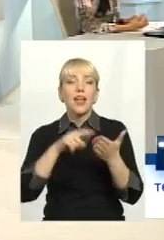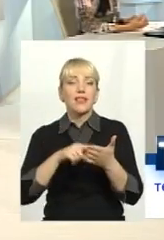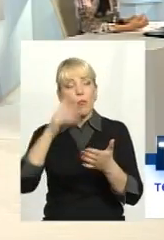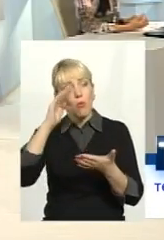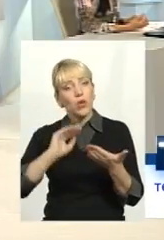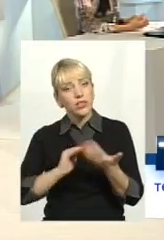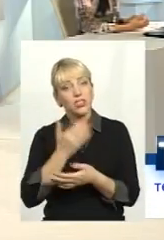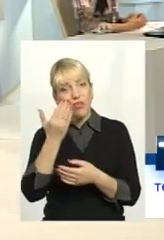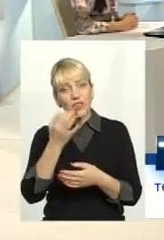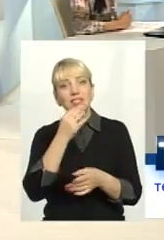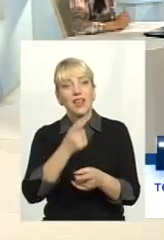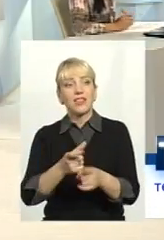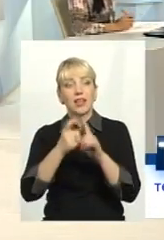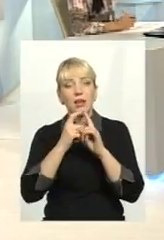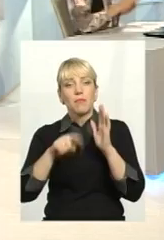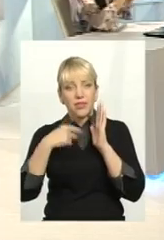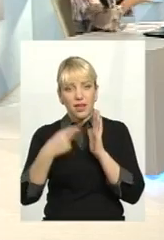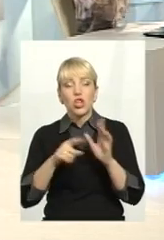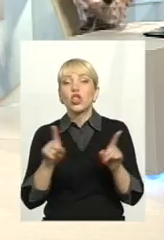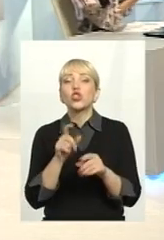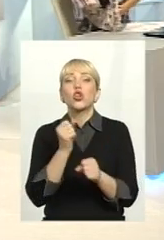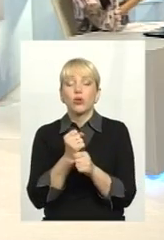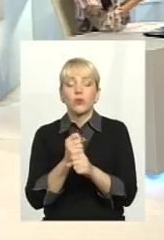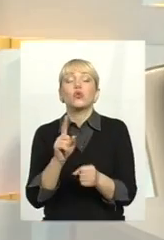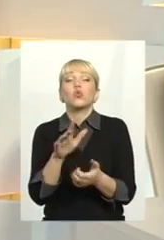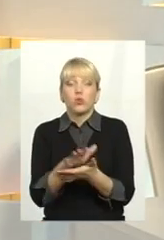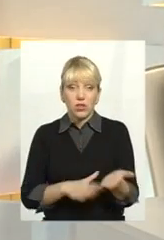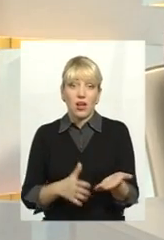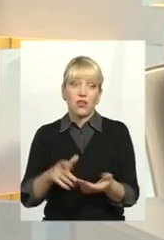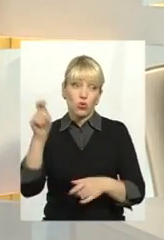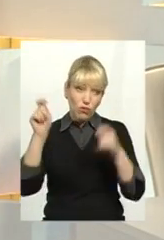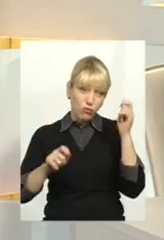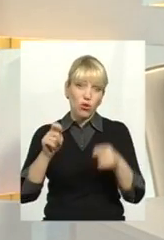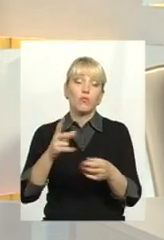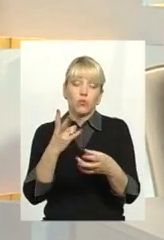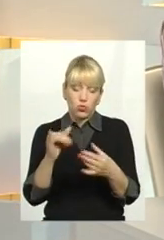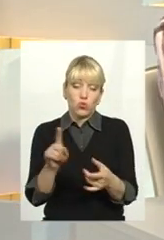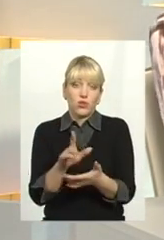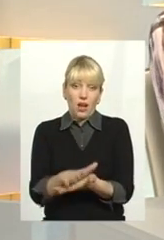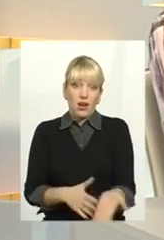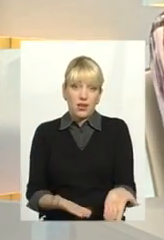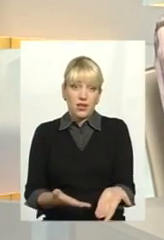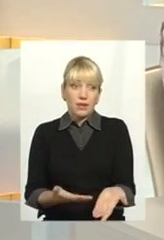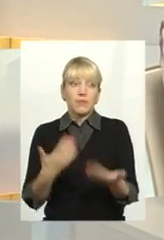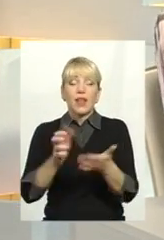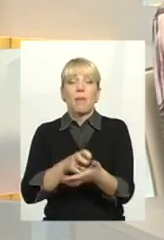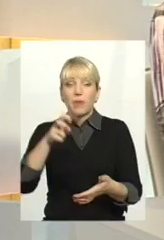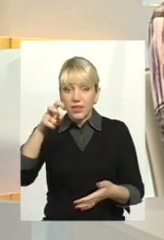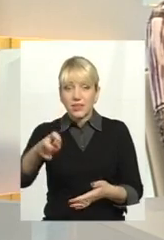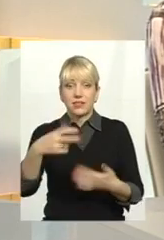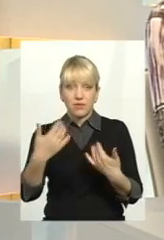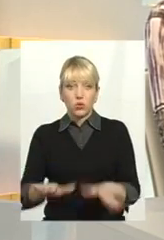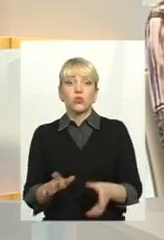розумієте? От ви задаєте питання, а що робити? Що далі? Провели форум? Я розумію одне. Направили лист. Мій прогноз